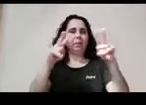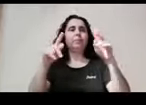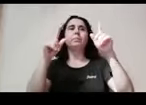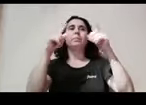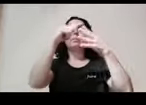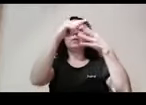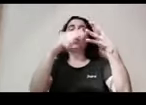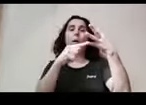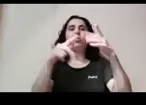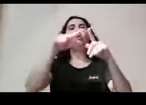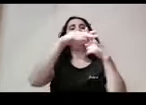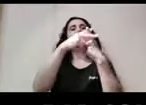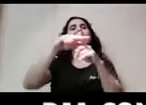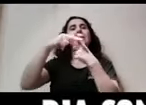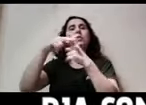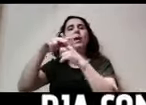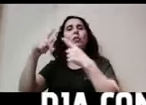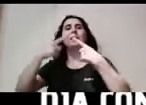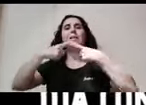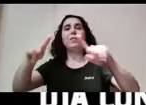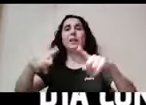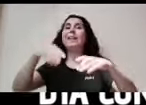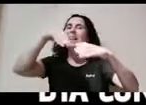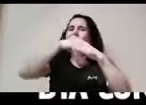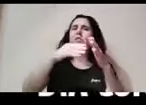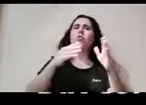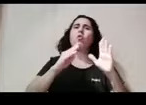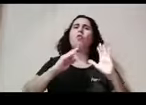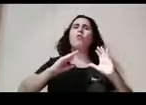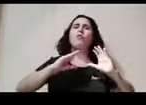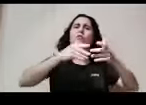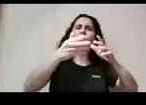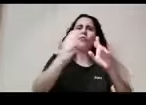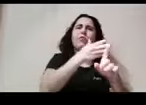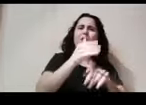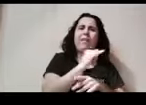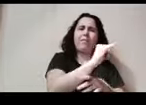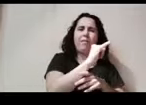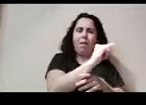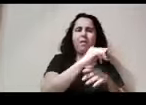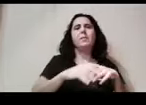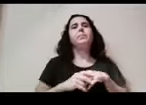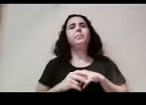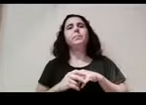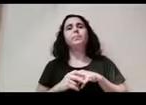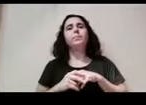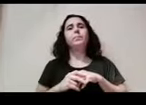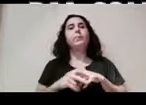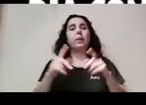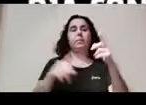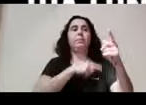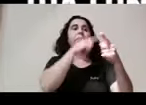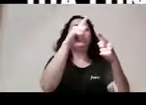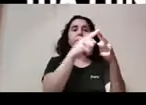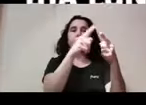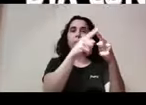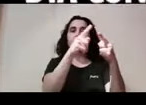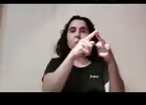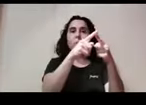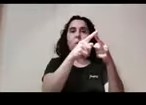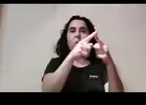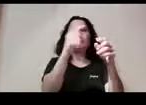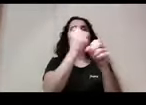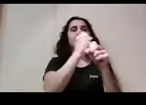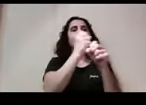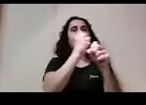en quatre situacions on s'exerciix aquesta violència. Per un costat es